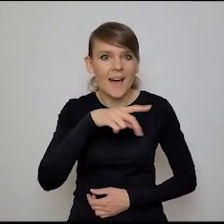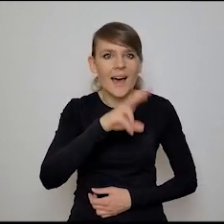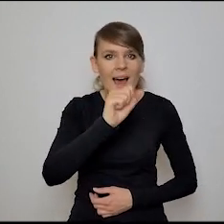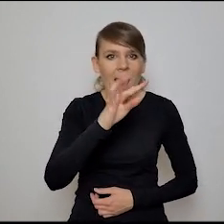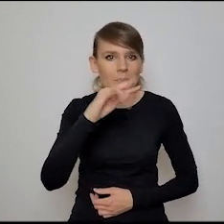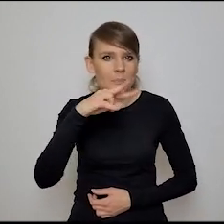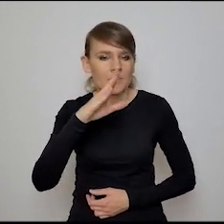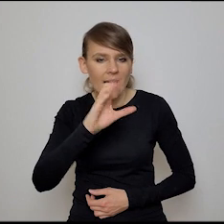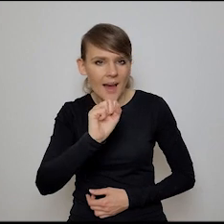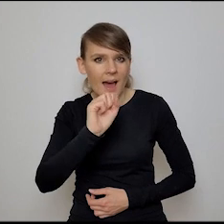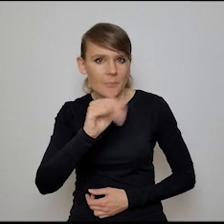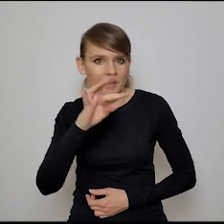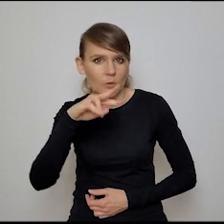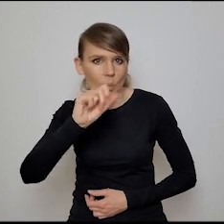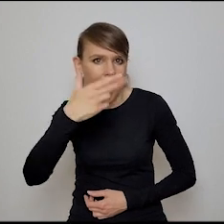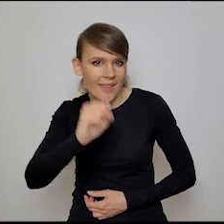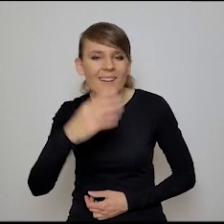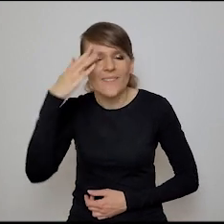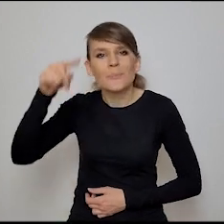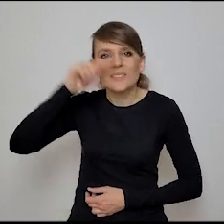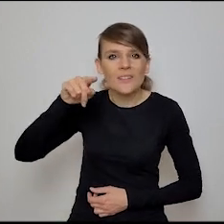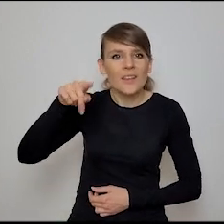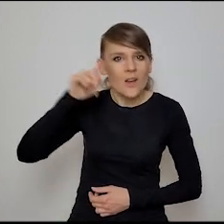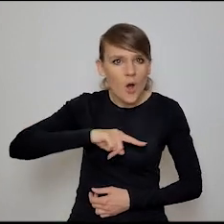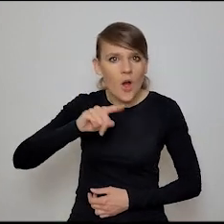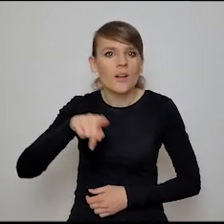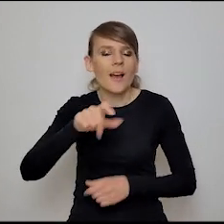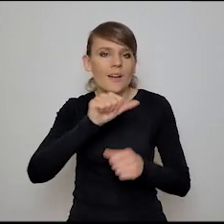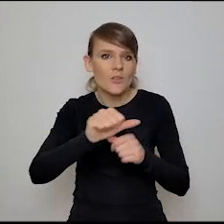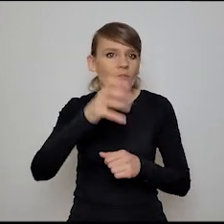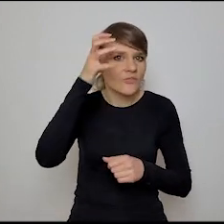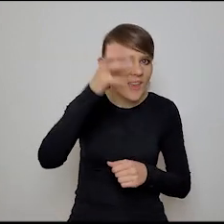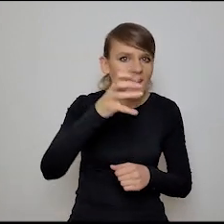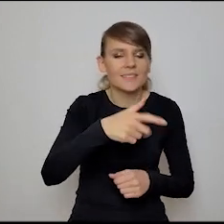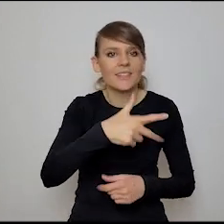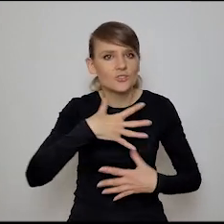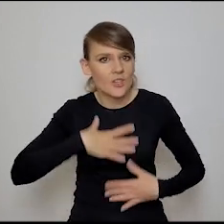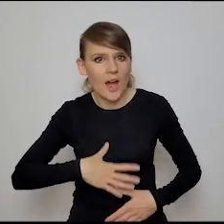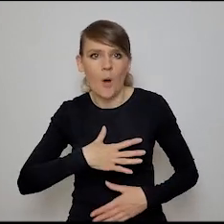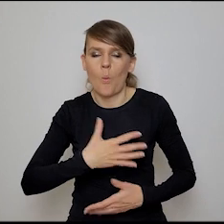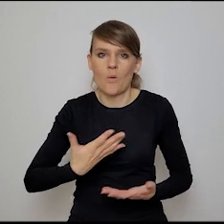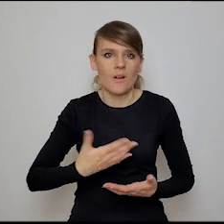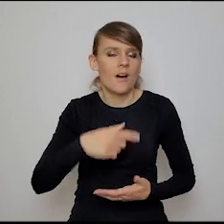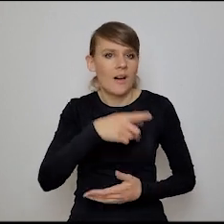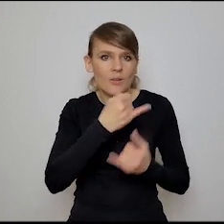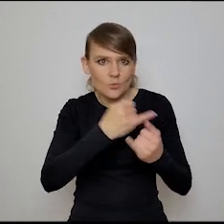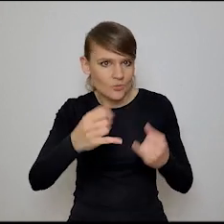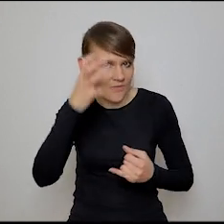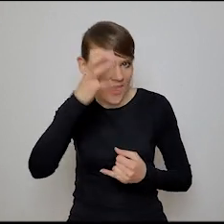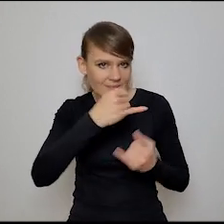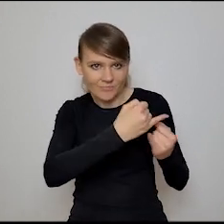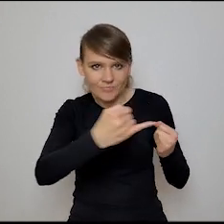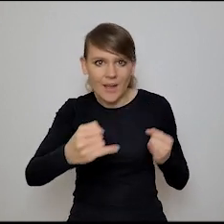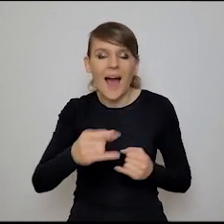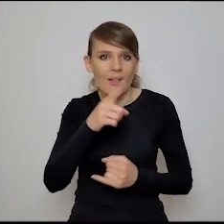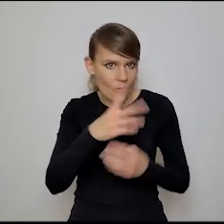habitualna, wiesz, psychologiczny, to jest wiedza proceduralna, to jest wiedza ciała, embodied knowledge, to jest bardzo ważne. i wiesz, a myślisz,